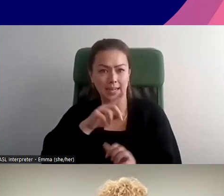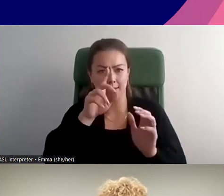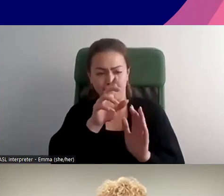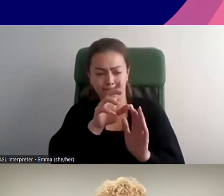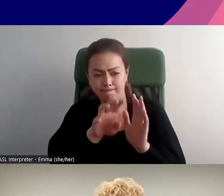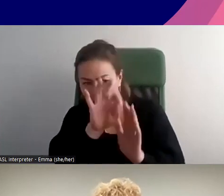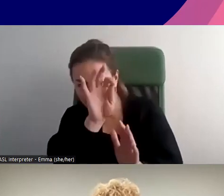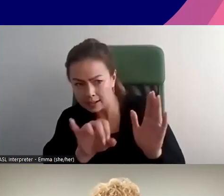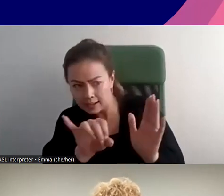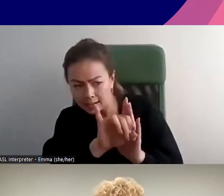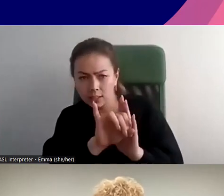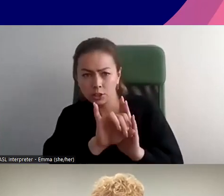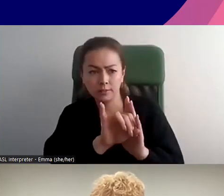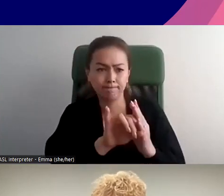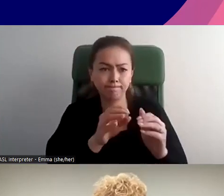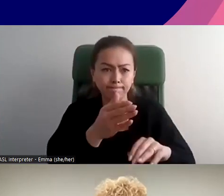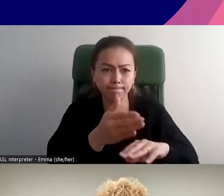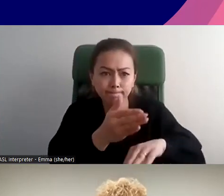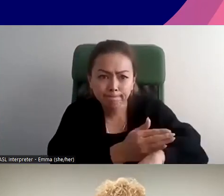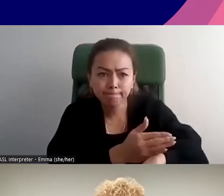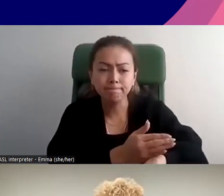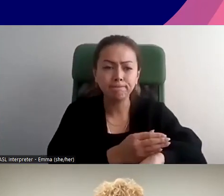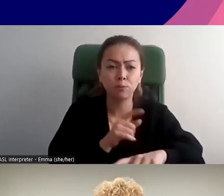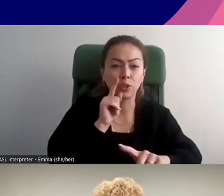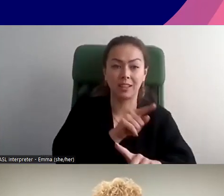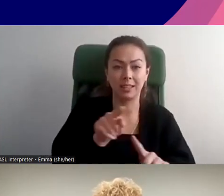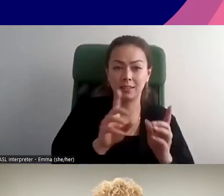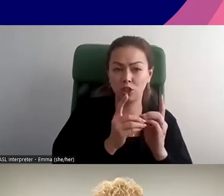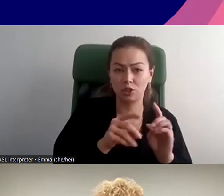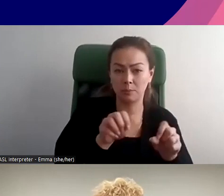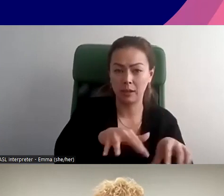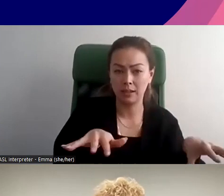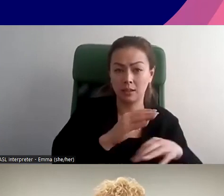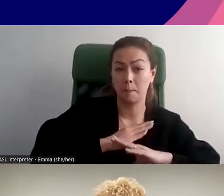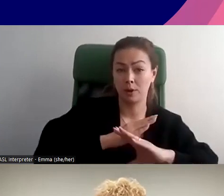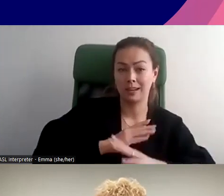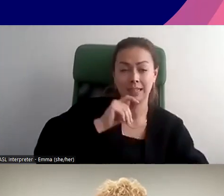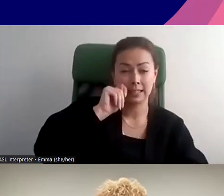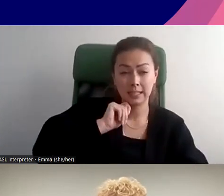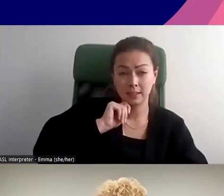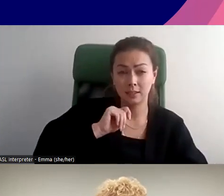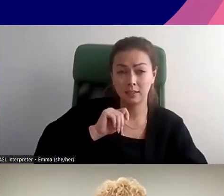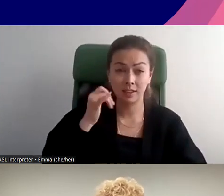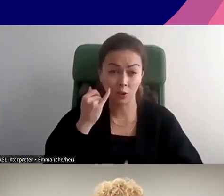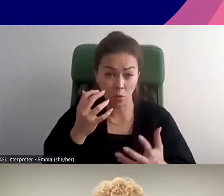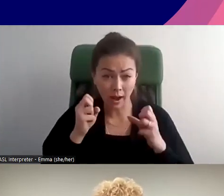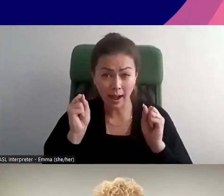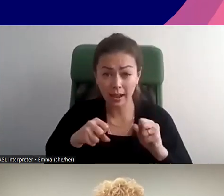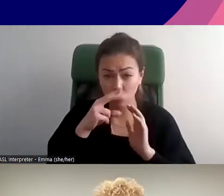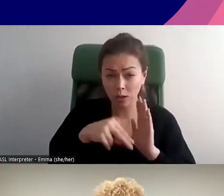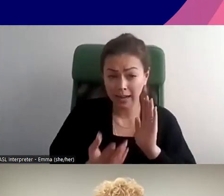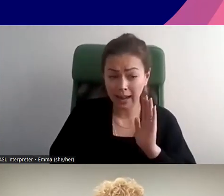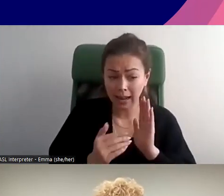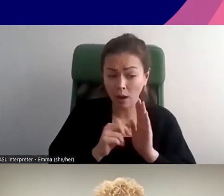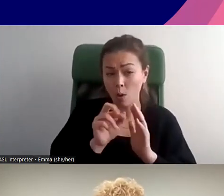comment pouvons-nous aborder ces vulnérabilités dans cet espace numérique afin de protéger nos adolescents? Je peux la lire à nouveau